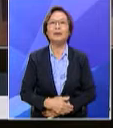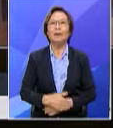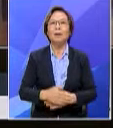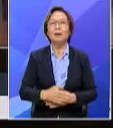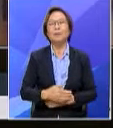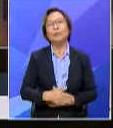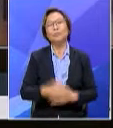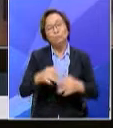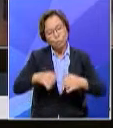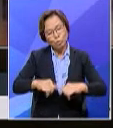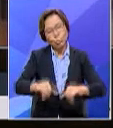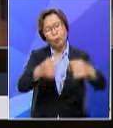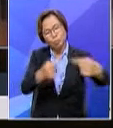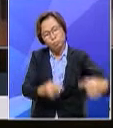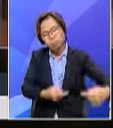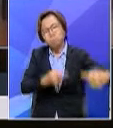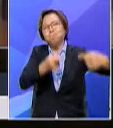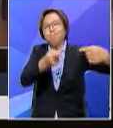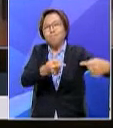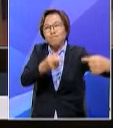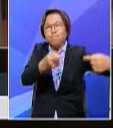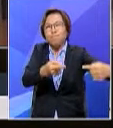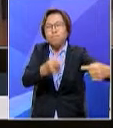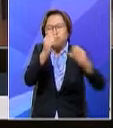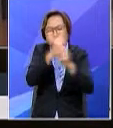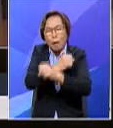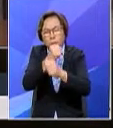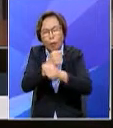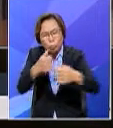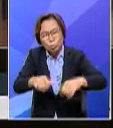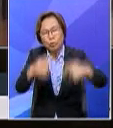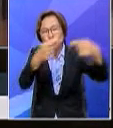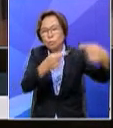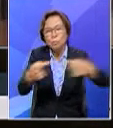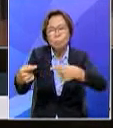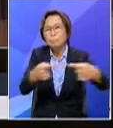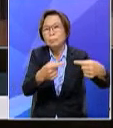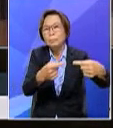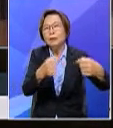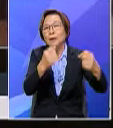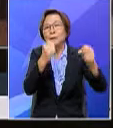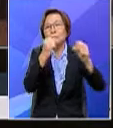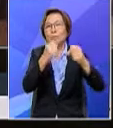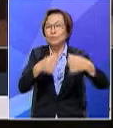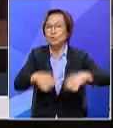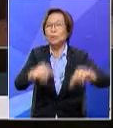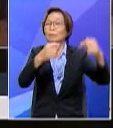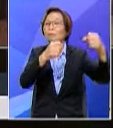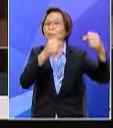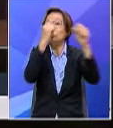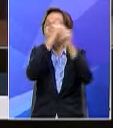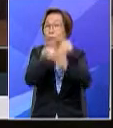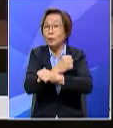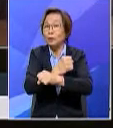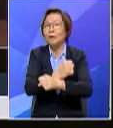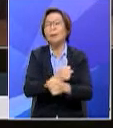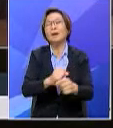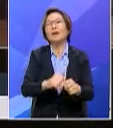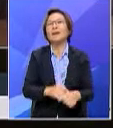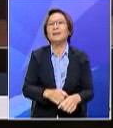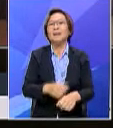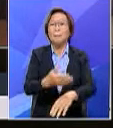perjuangan sama ada Labi-Dakwa dan juga dalam misi ke Malaysia insyaAllah ok dari segi perkembangan nasyid